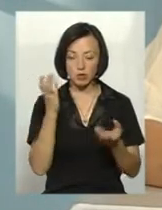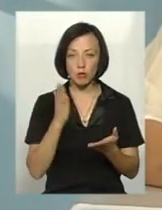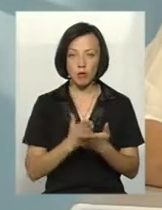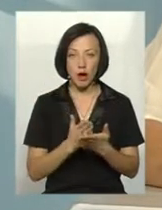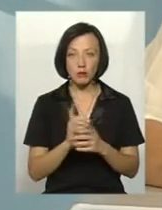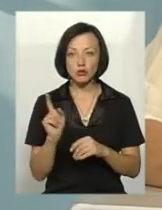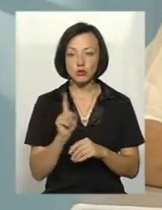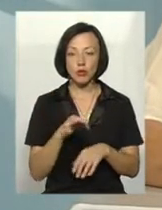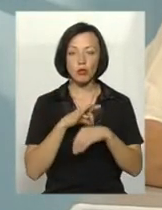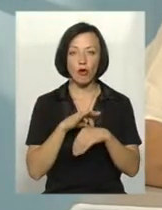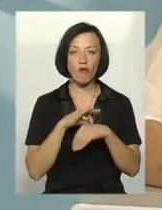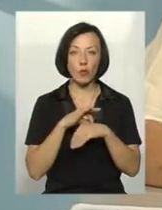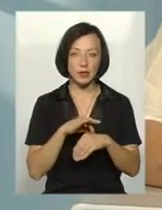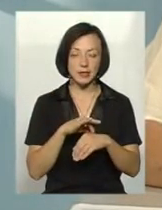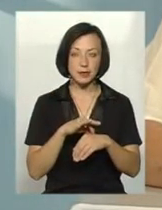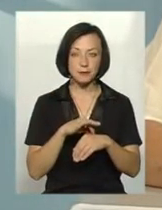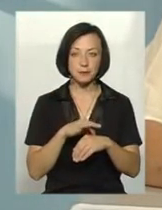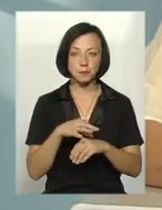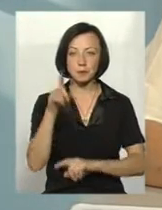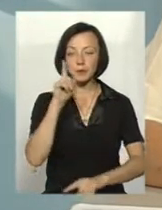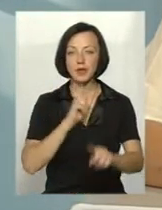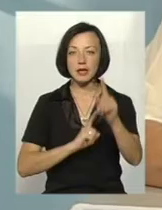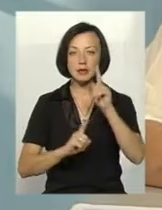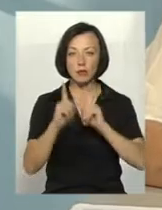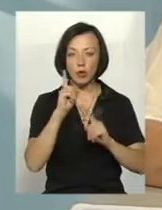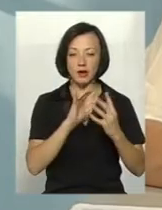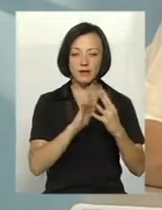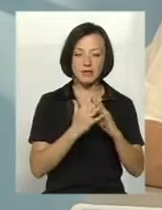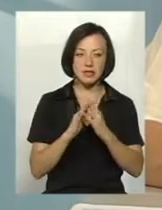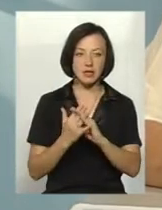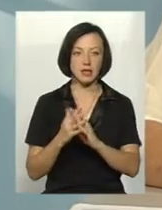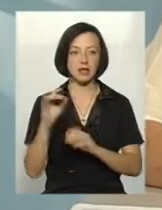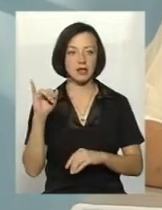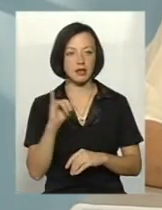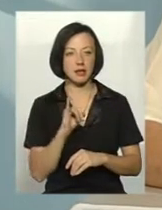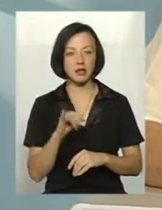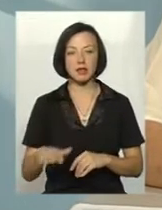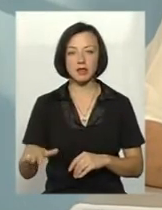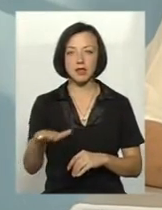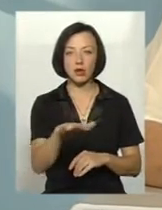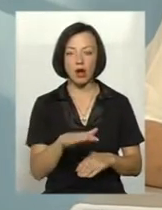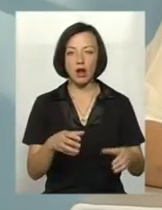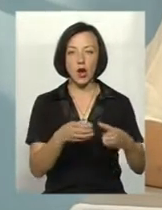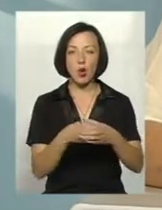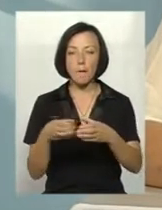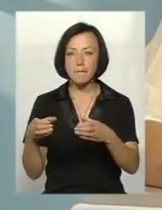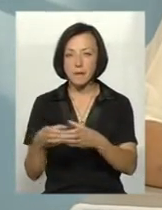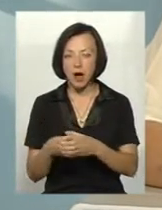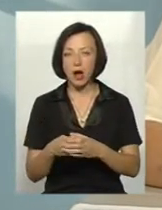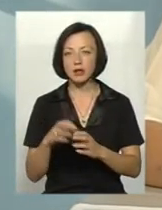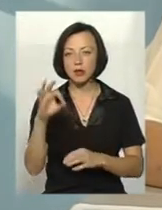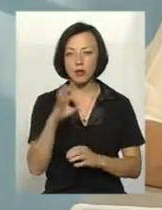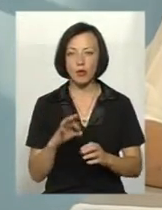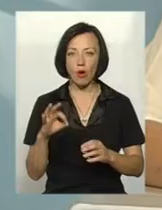проводяться збори і в селах, і в територіальних громадах про